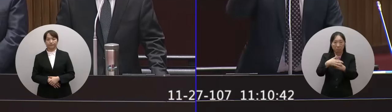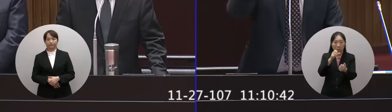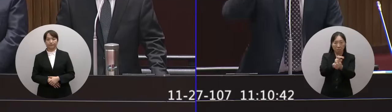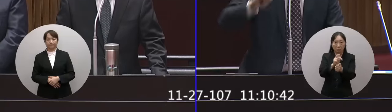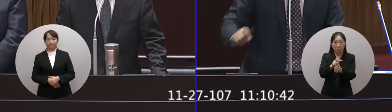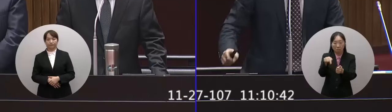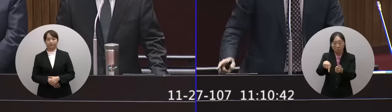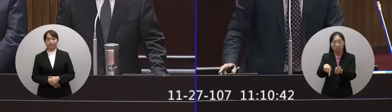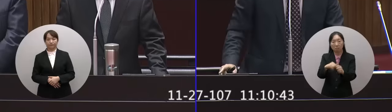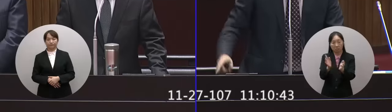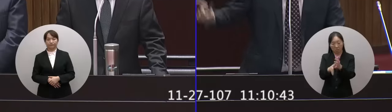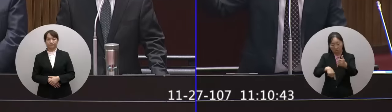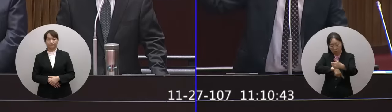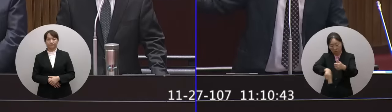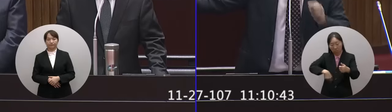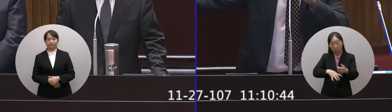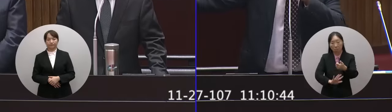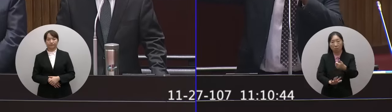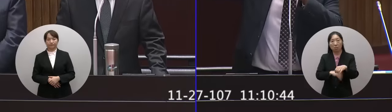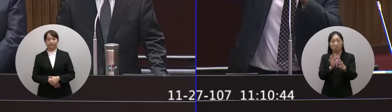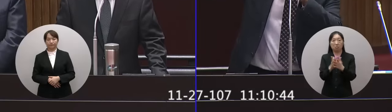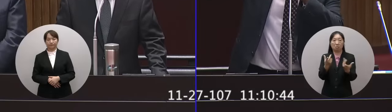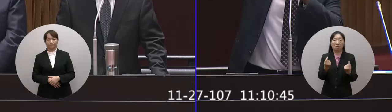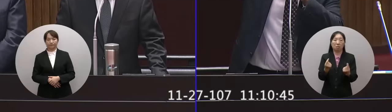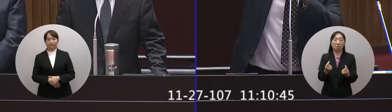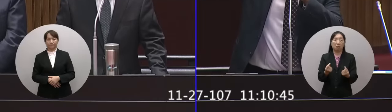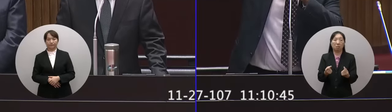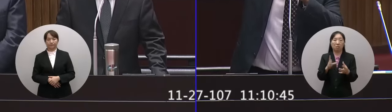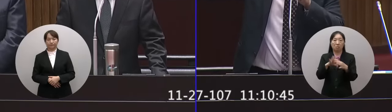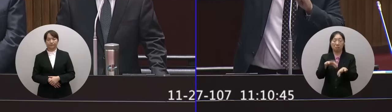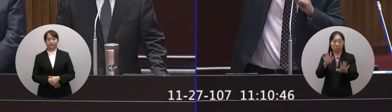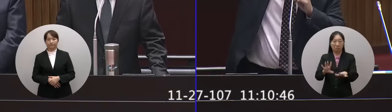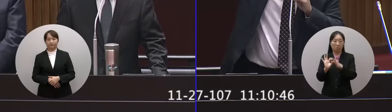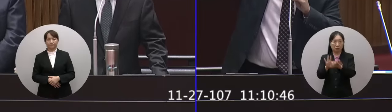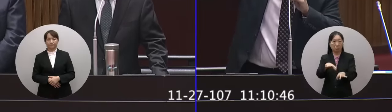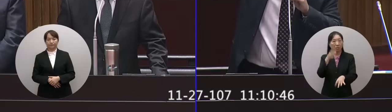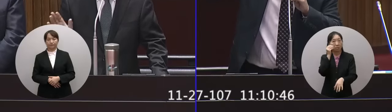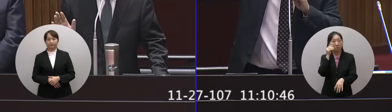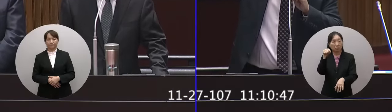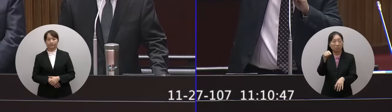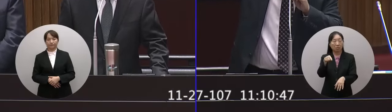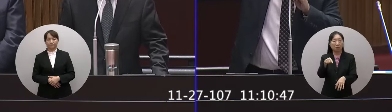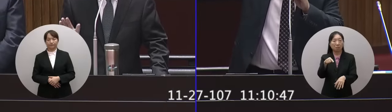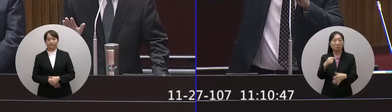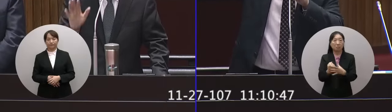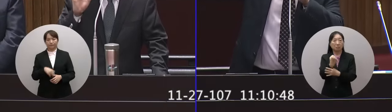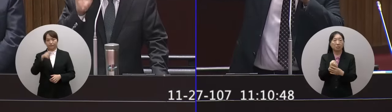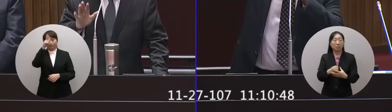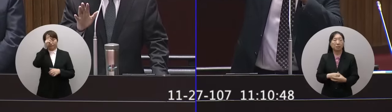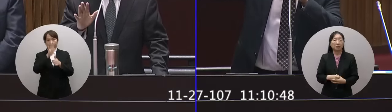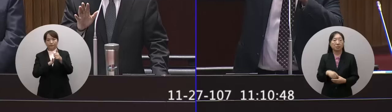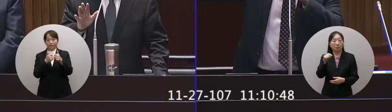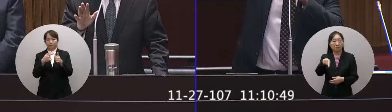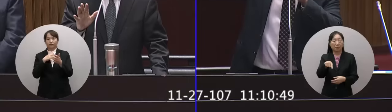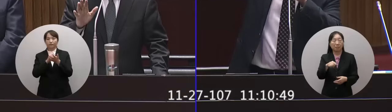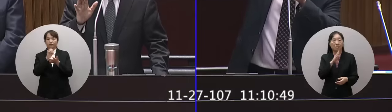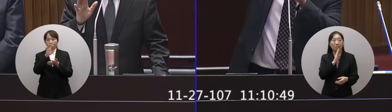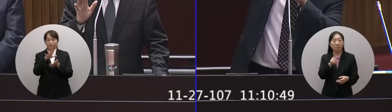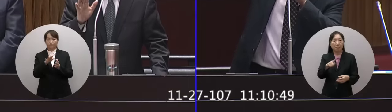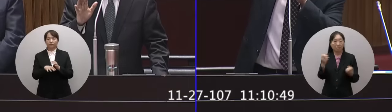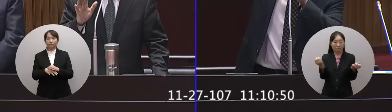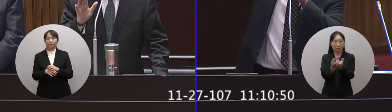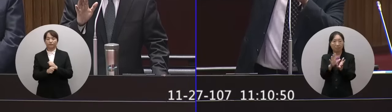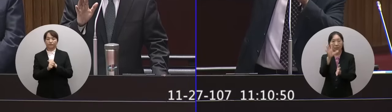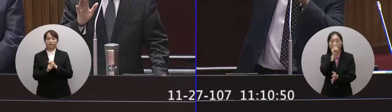為什麼這件事情很重要院長請您繼續看主風棒那個黃委員我要講說發